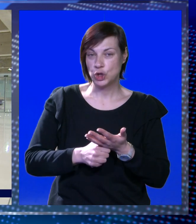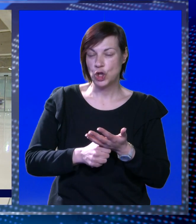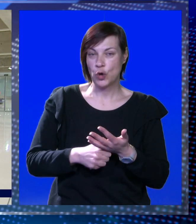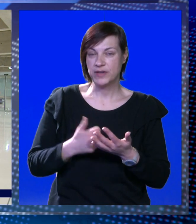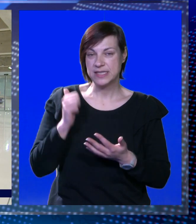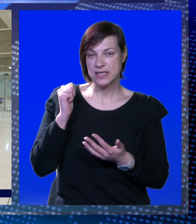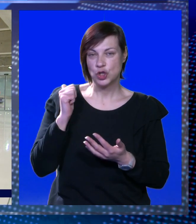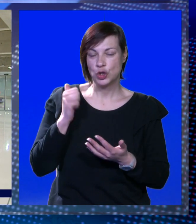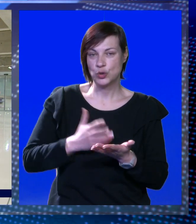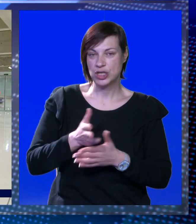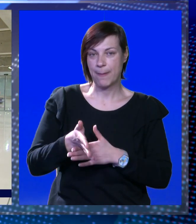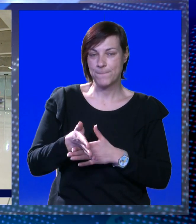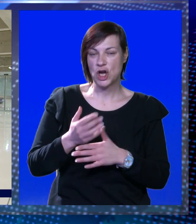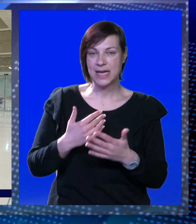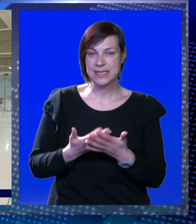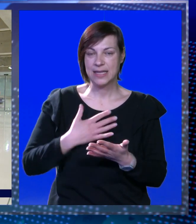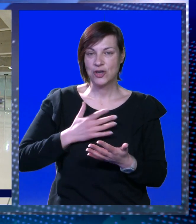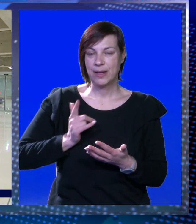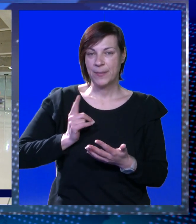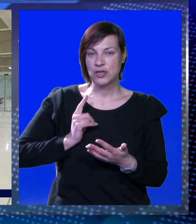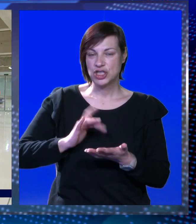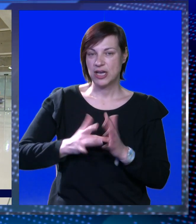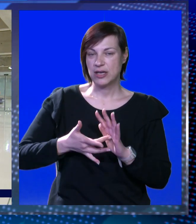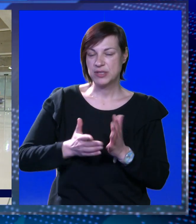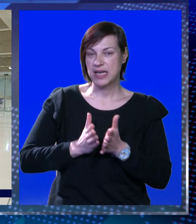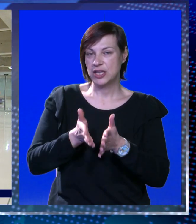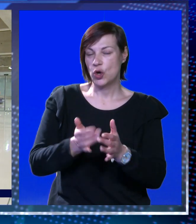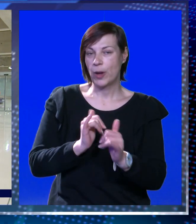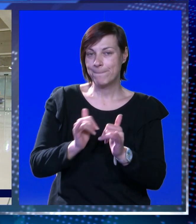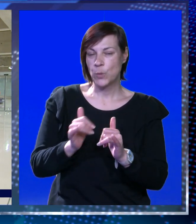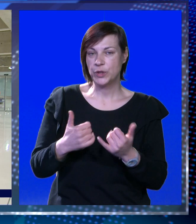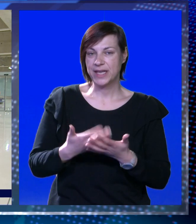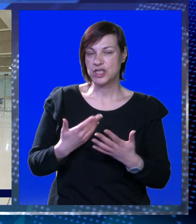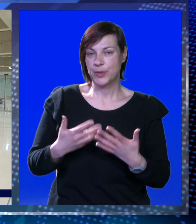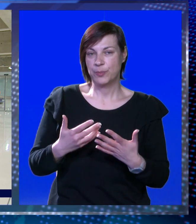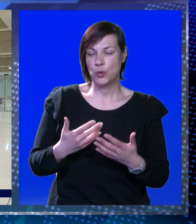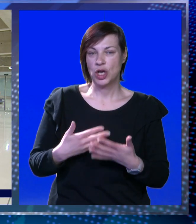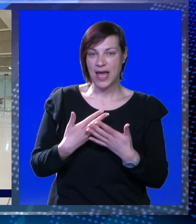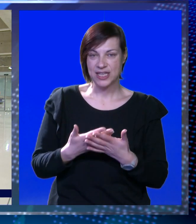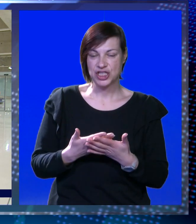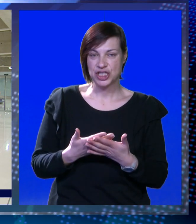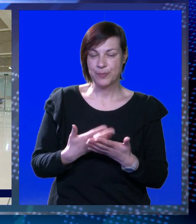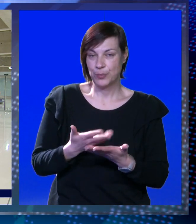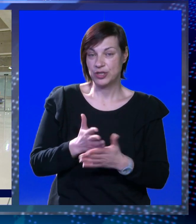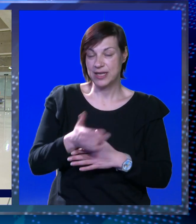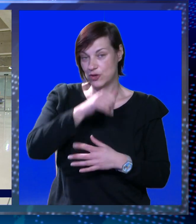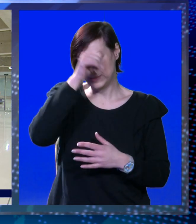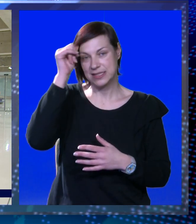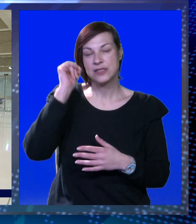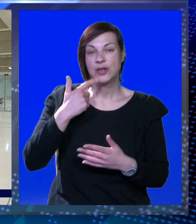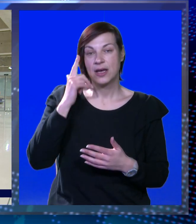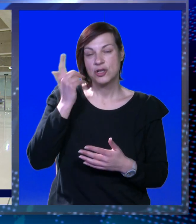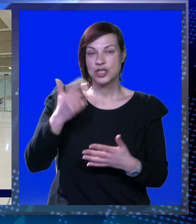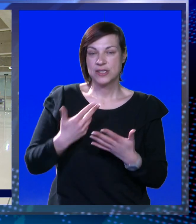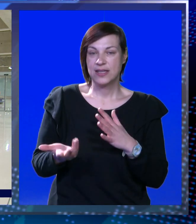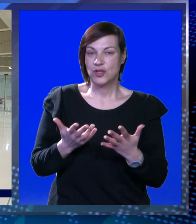su od jučer prolazili. Tako da mi očekivamo cijeli tog putnika da će biti puno lakši, pogotovo tijekom sezone